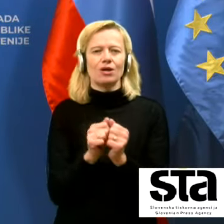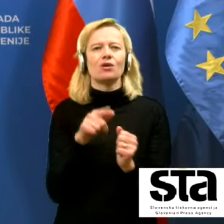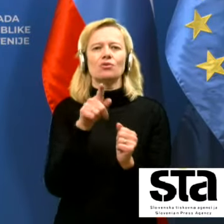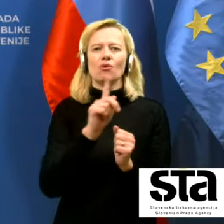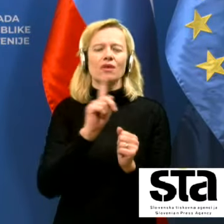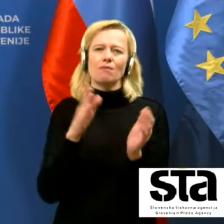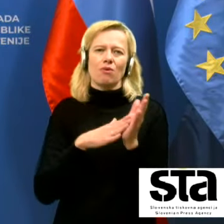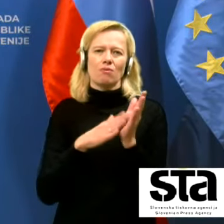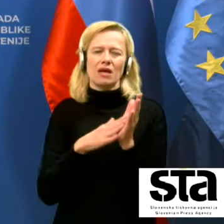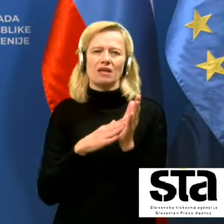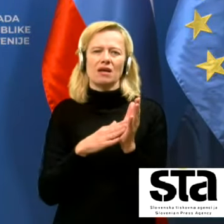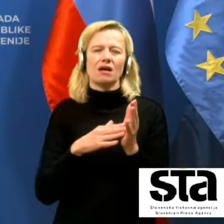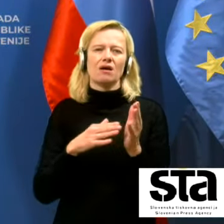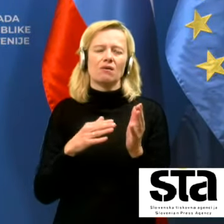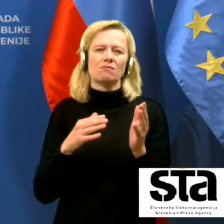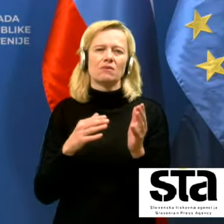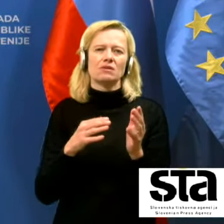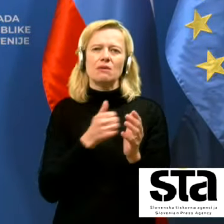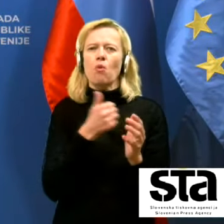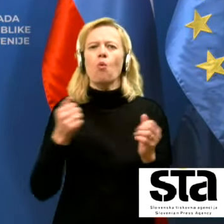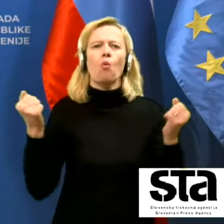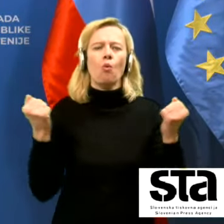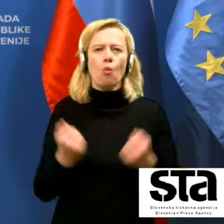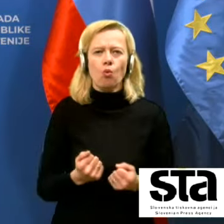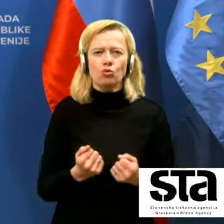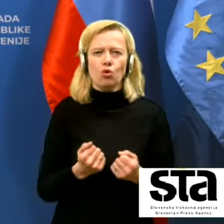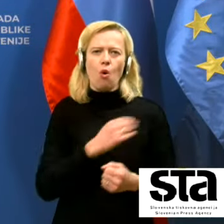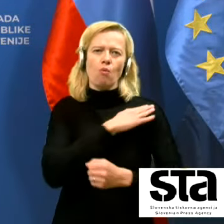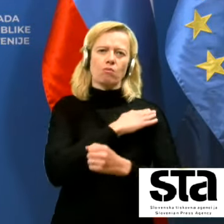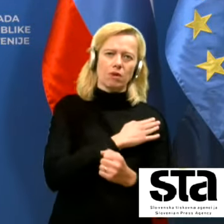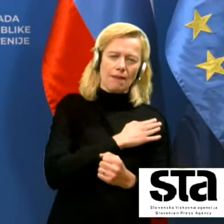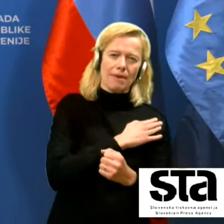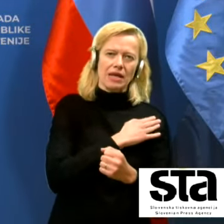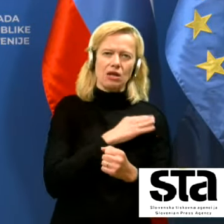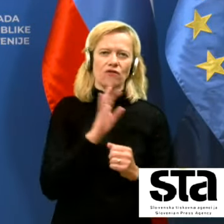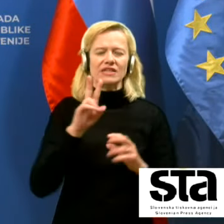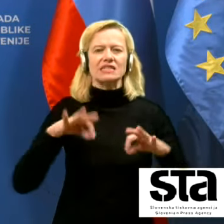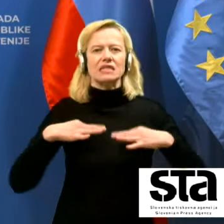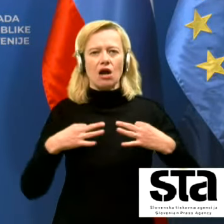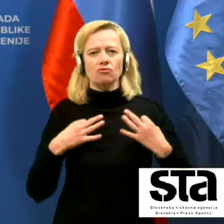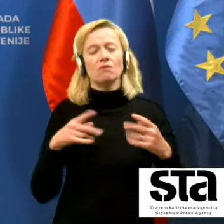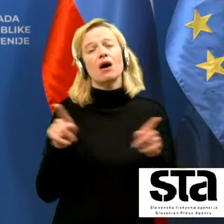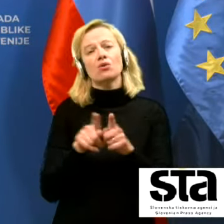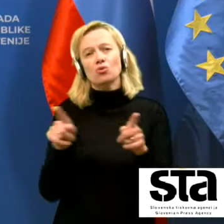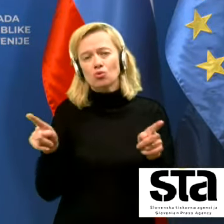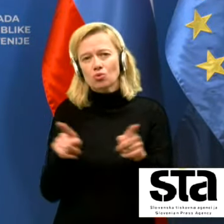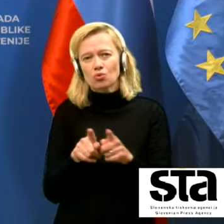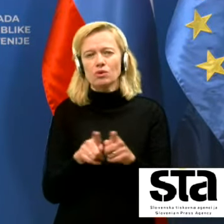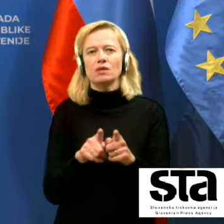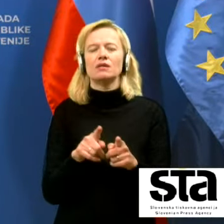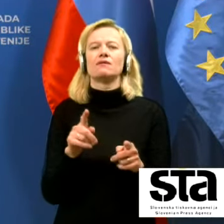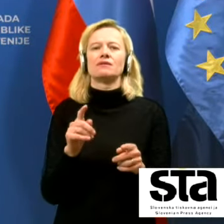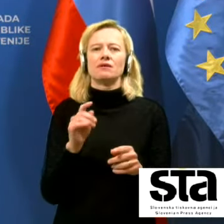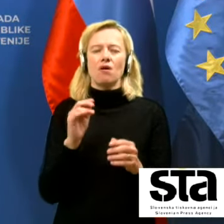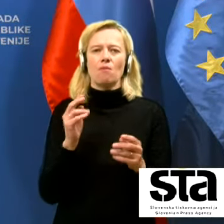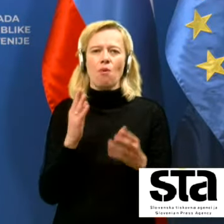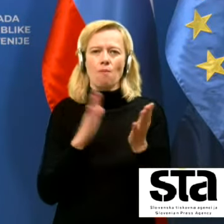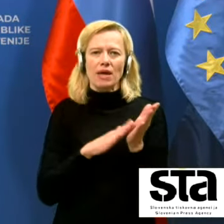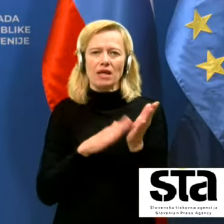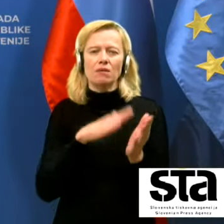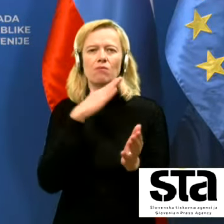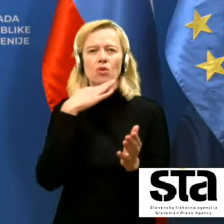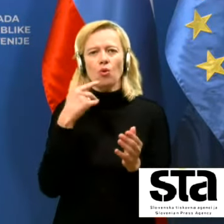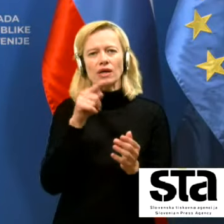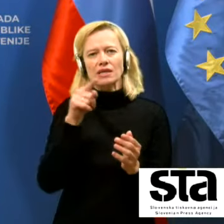hude preobremenjenosti vseh zaposlenih v zdravstvu, ampak istočasno pomeni seveda tudi, da mnogi